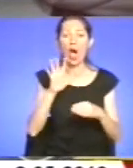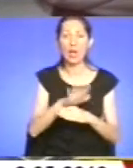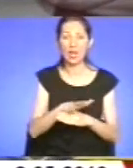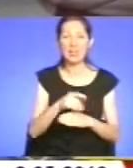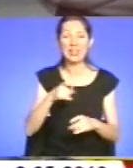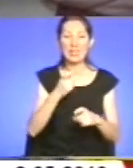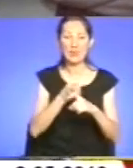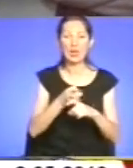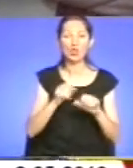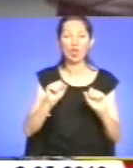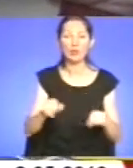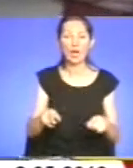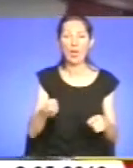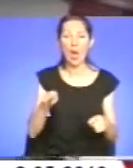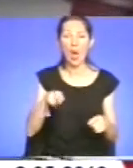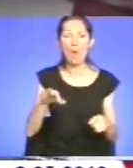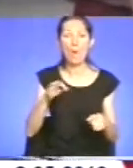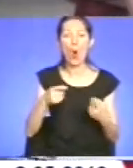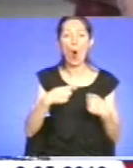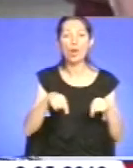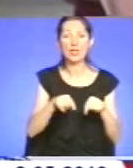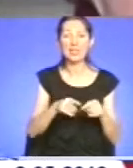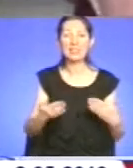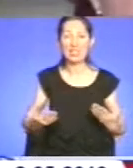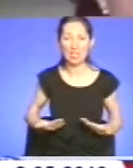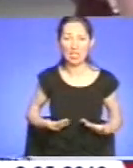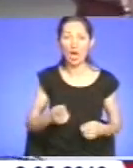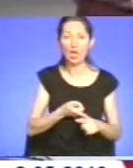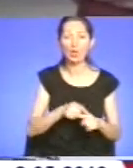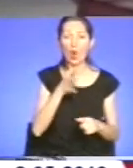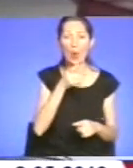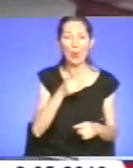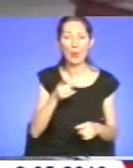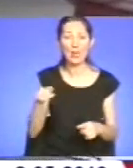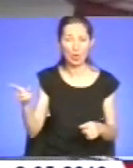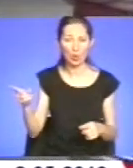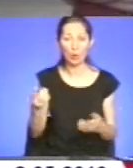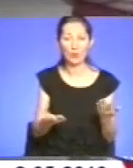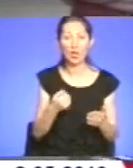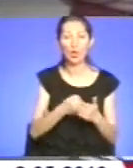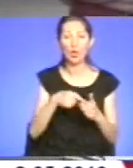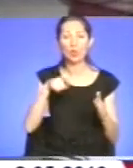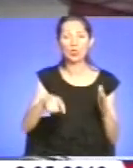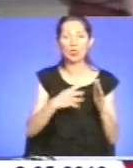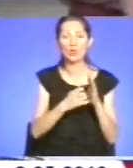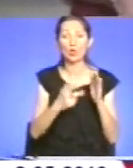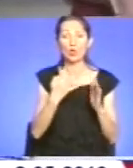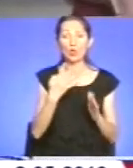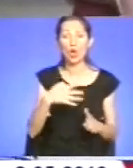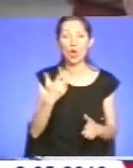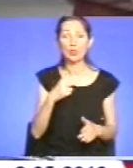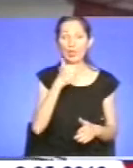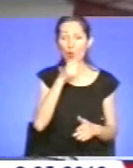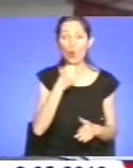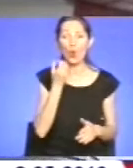організації життя цього періоду, навіть до 1943 року, де